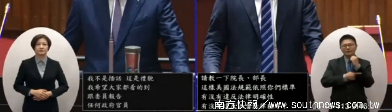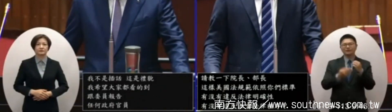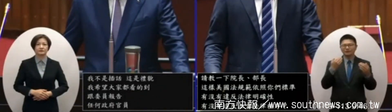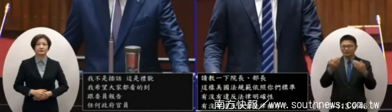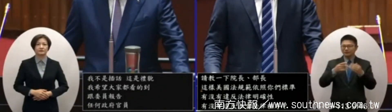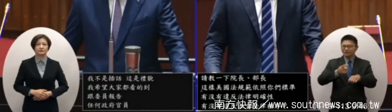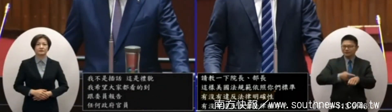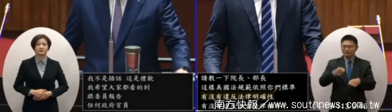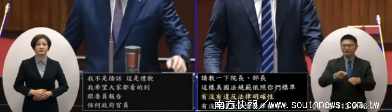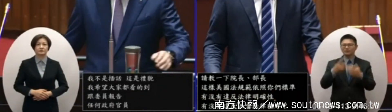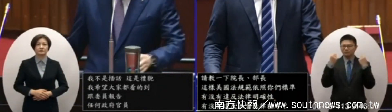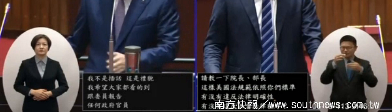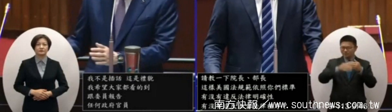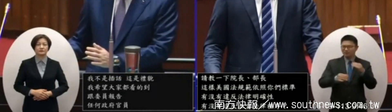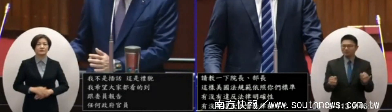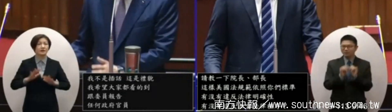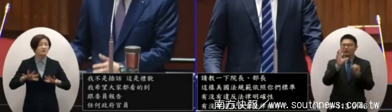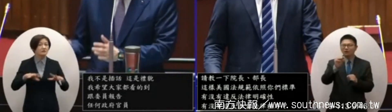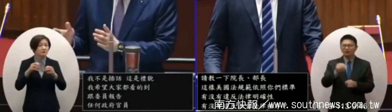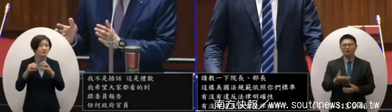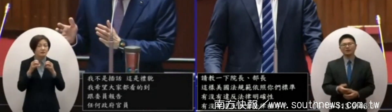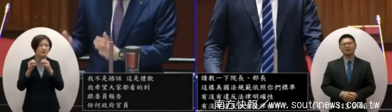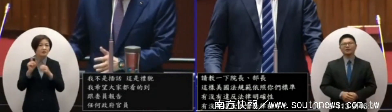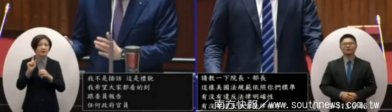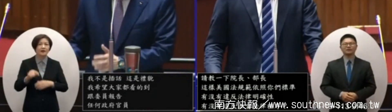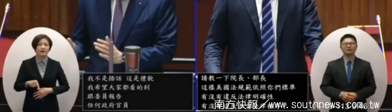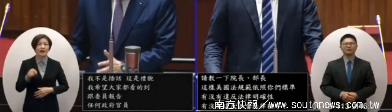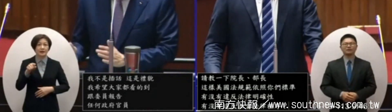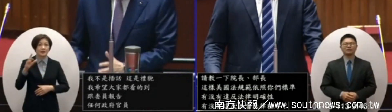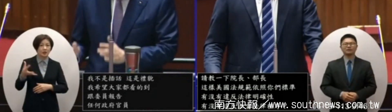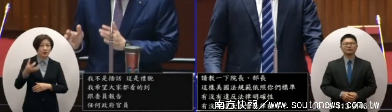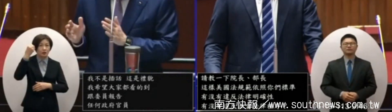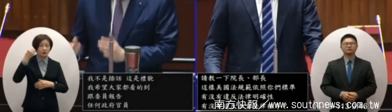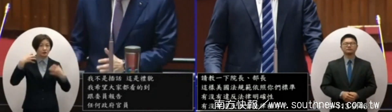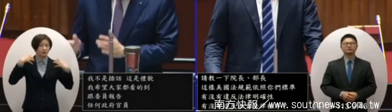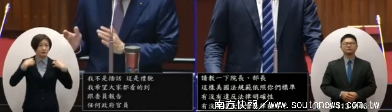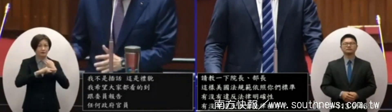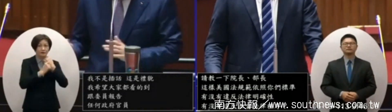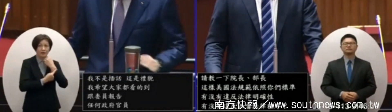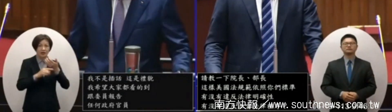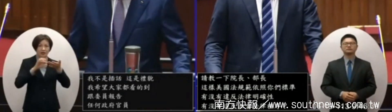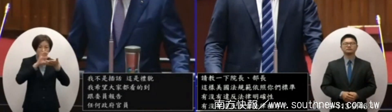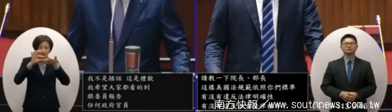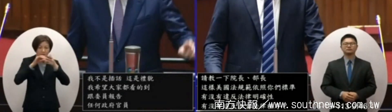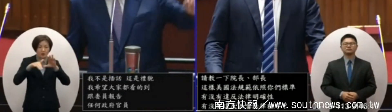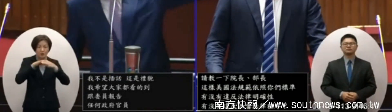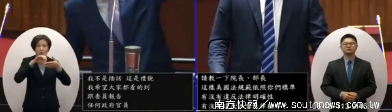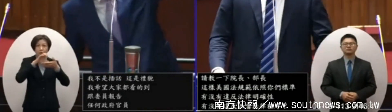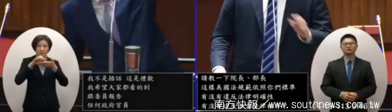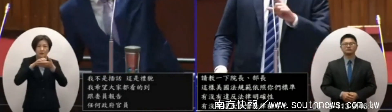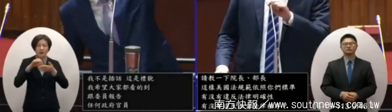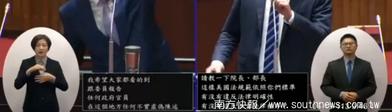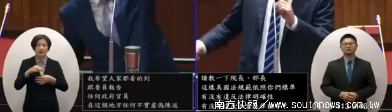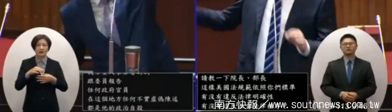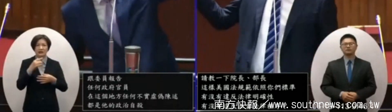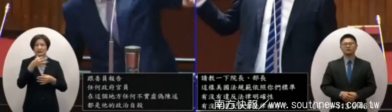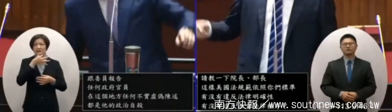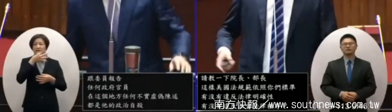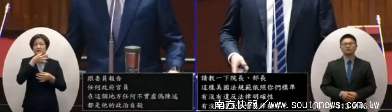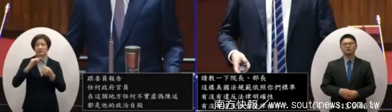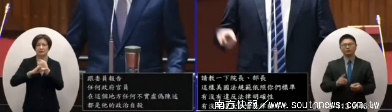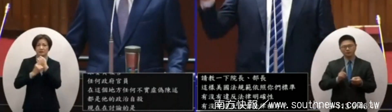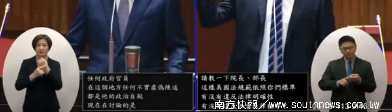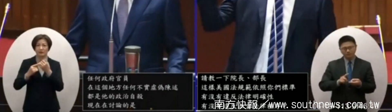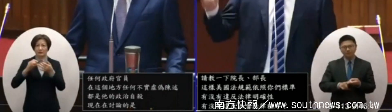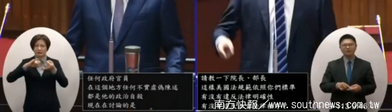則請你針對問題回答我們現在在討論的是你的職權刑事法裡面的文字違反法律明確性不是在討論美國聯